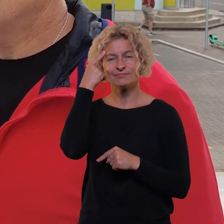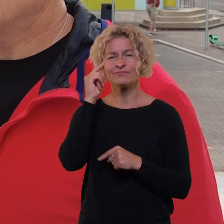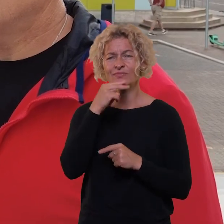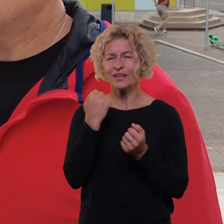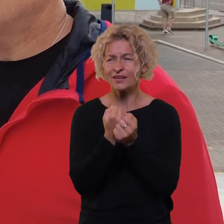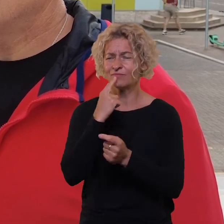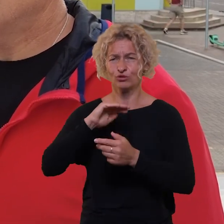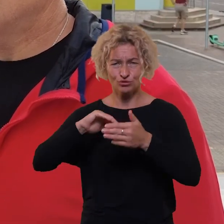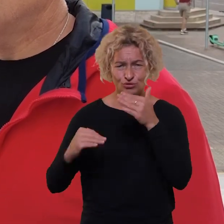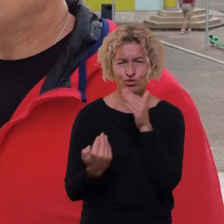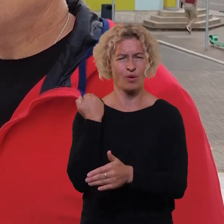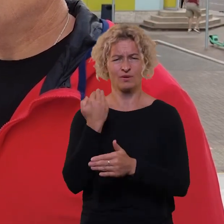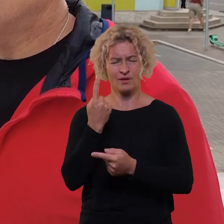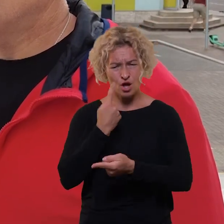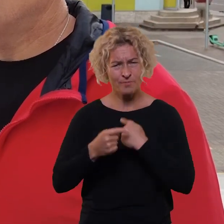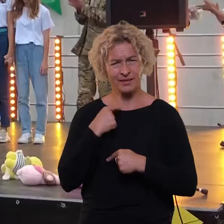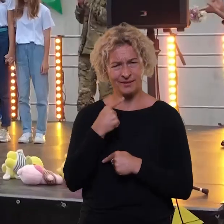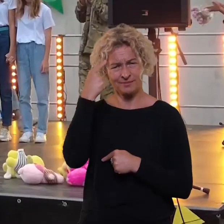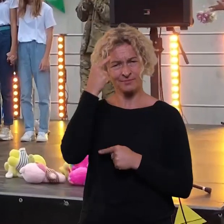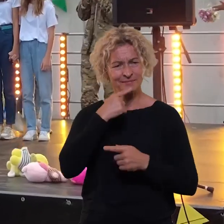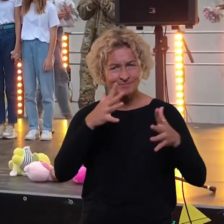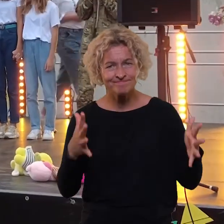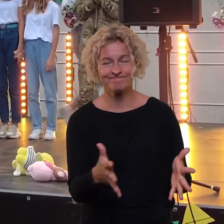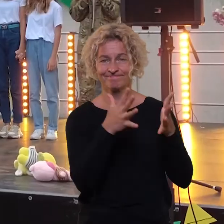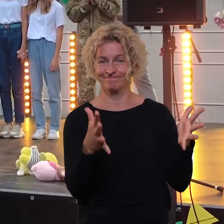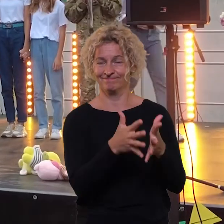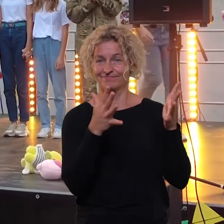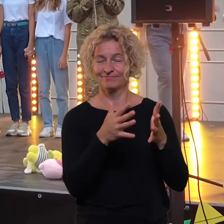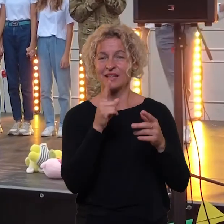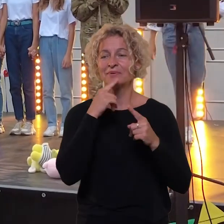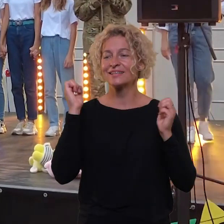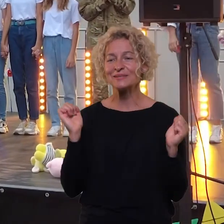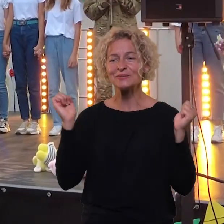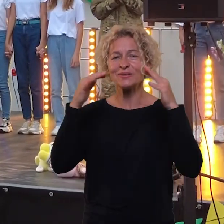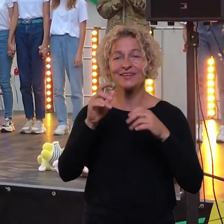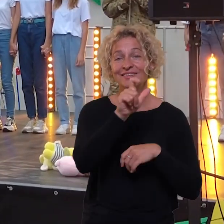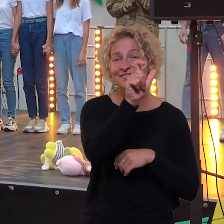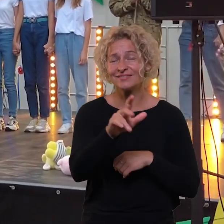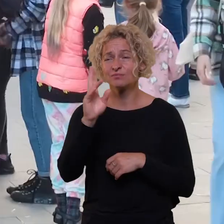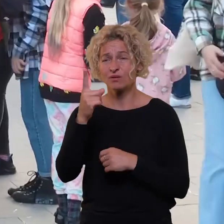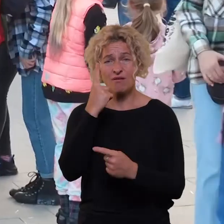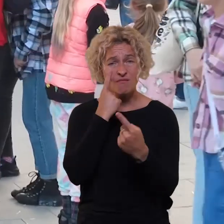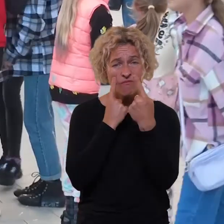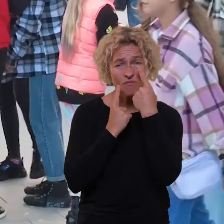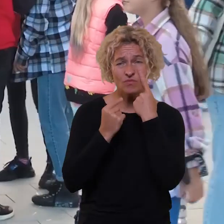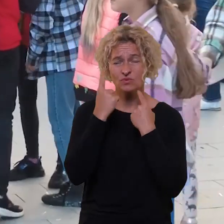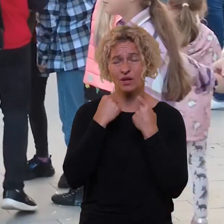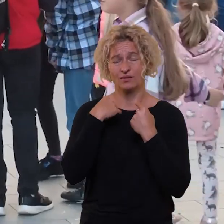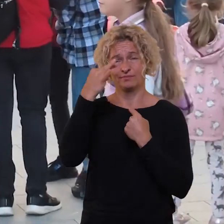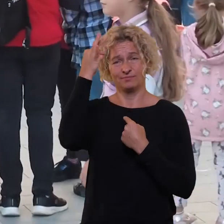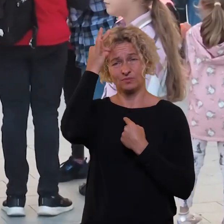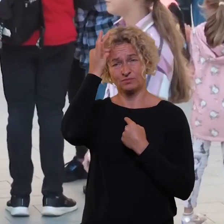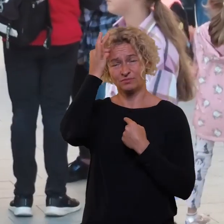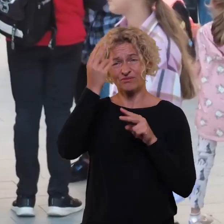karto kažkaip tai prisidėti, prisiminti ir palaikyti. Šis renginys sukraudino, ko ne visus susirinkusius miestiečius ir priminė, kad